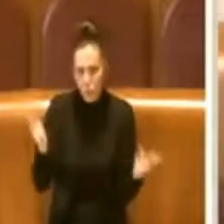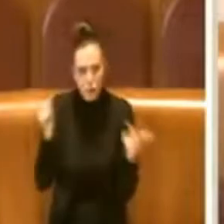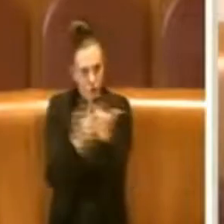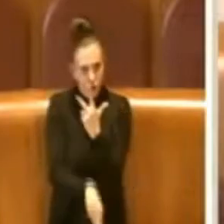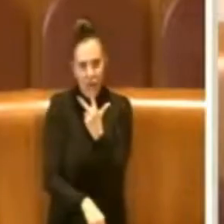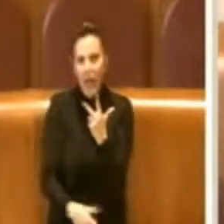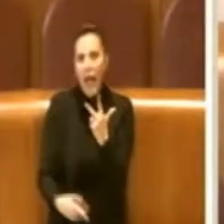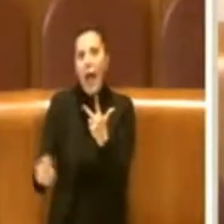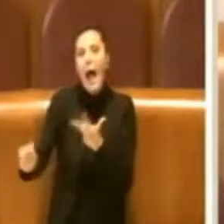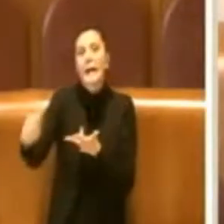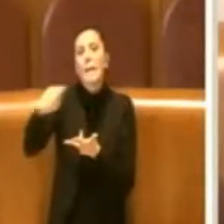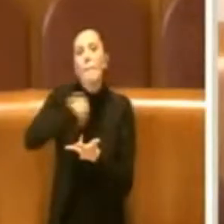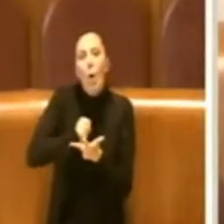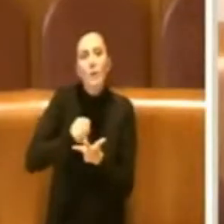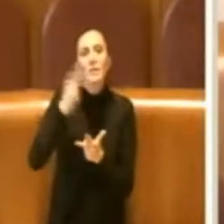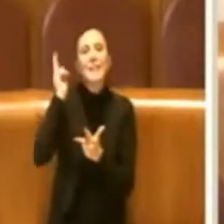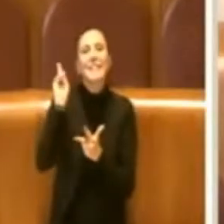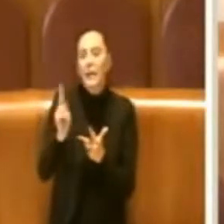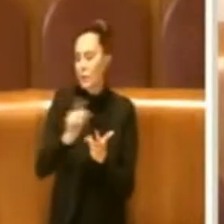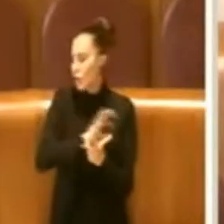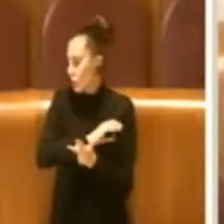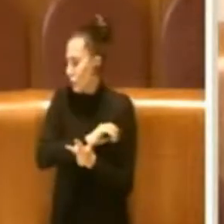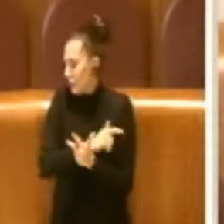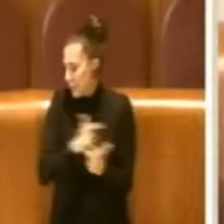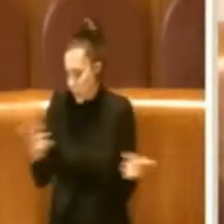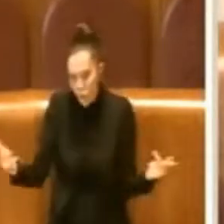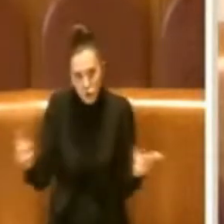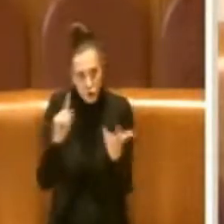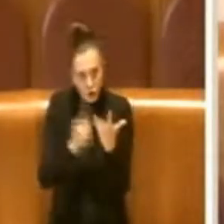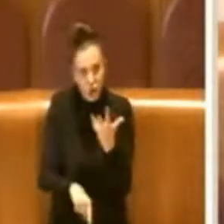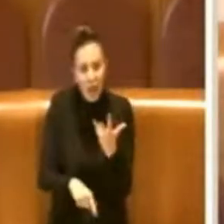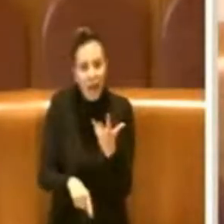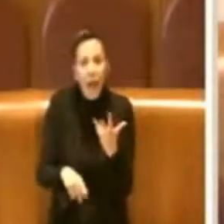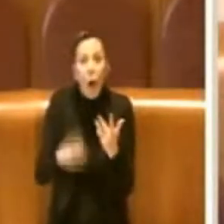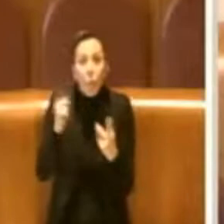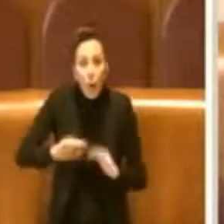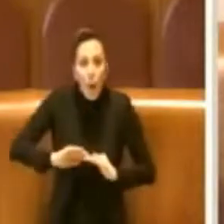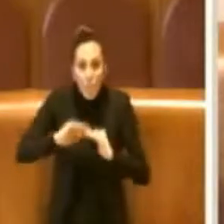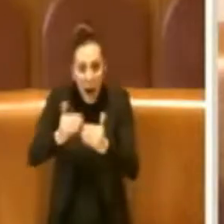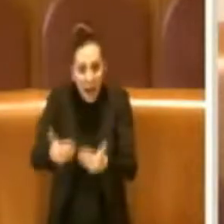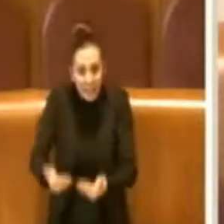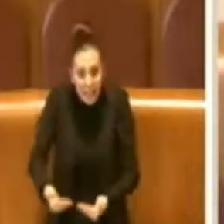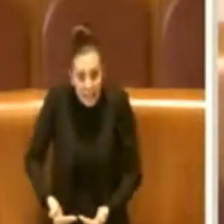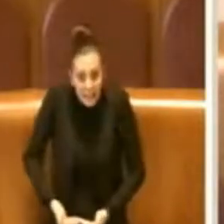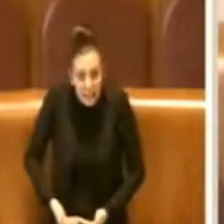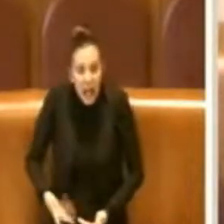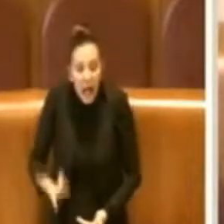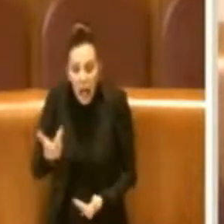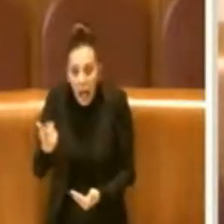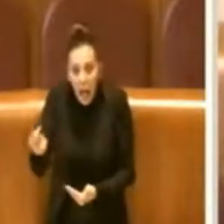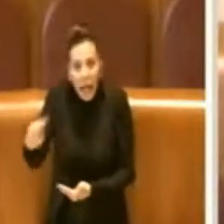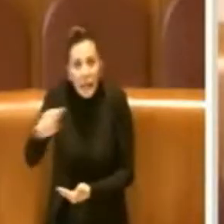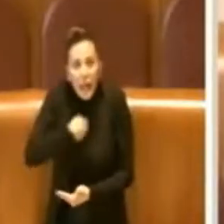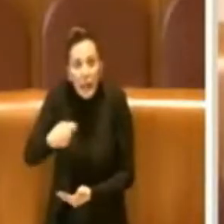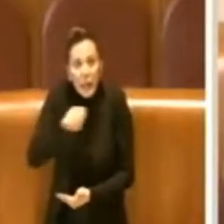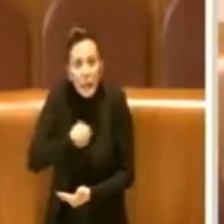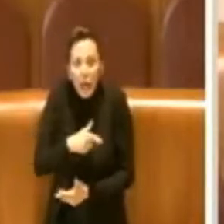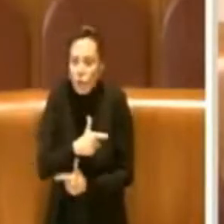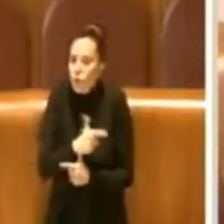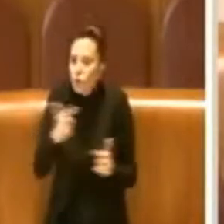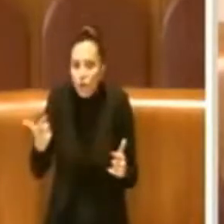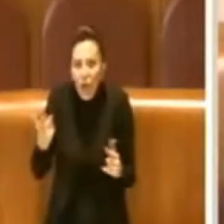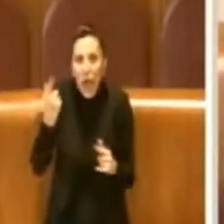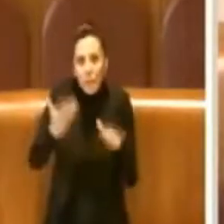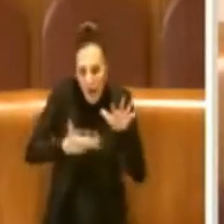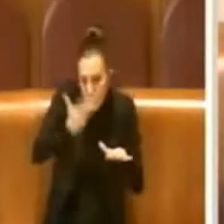rimborsi taxi, non ci sono tante cose, non c'è neanche l'indenità per la maternità, io ne so qualcosa come neanche le mie colleghe di maggioranza di opposizione